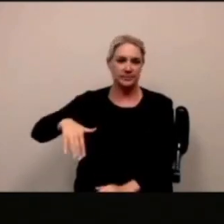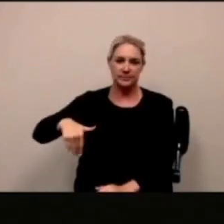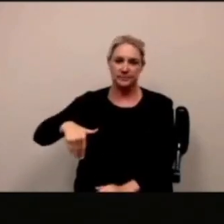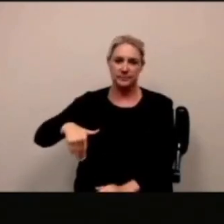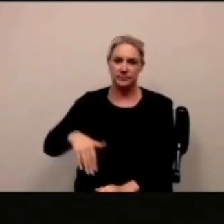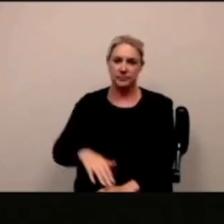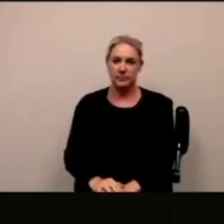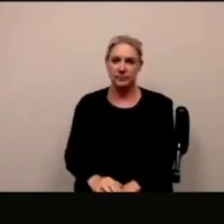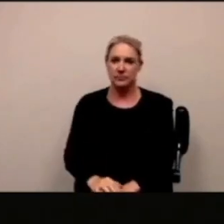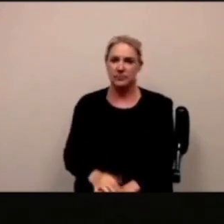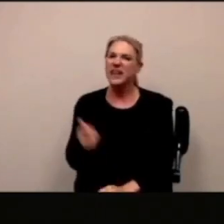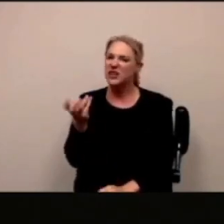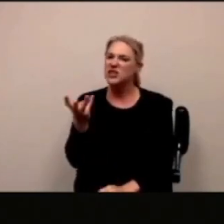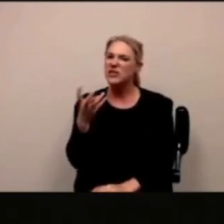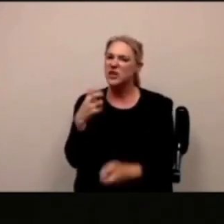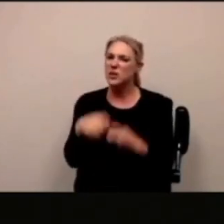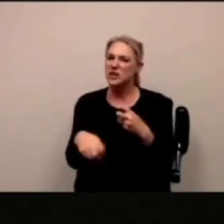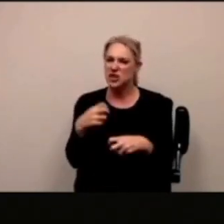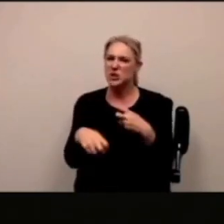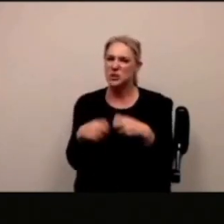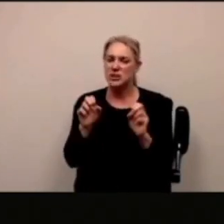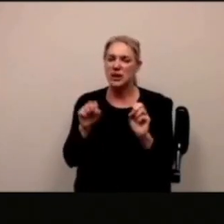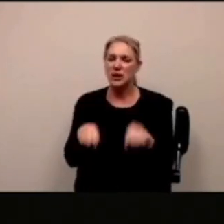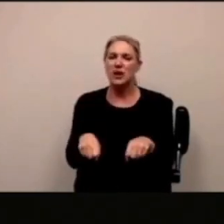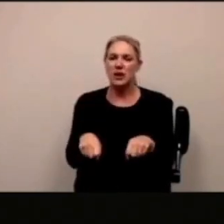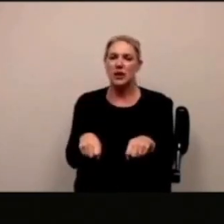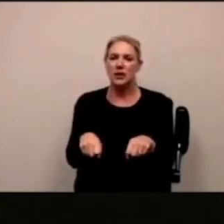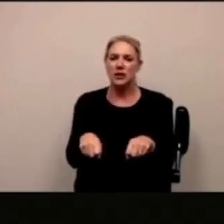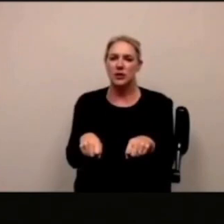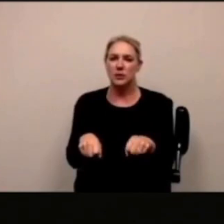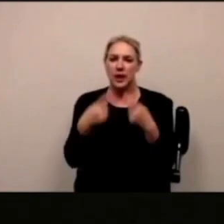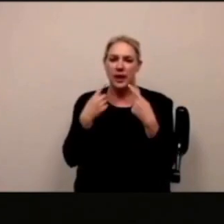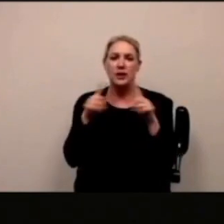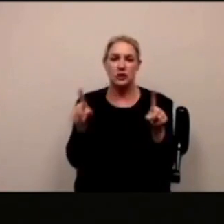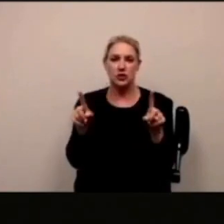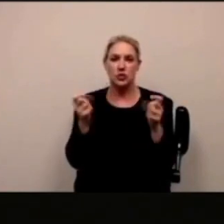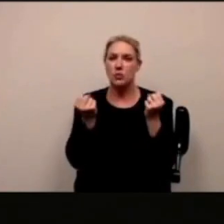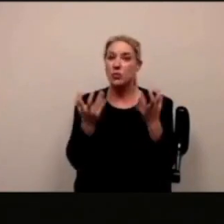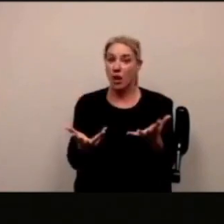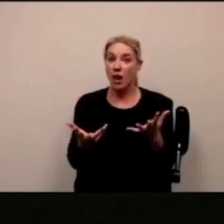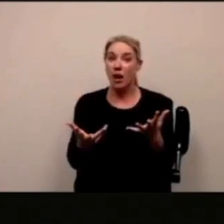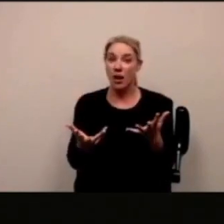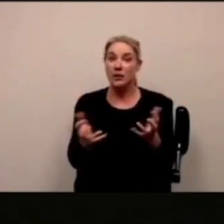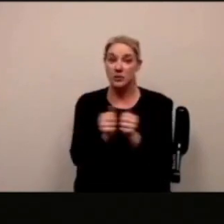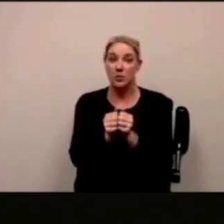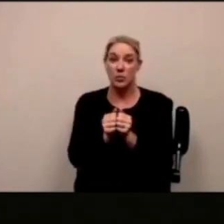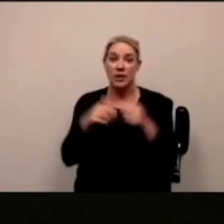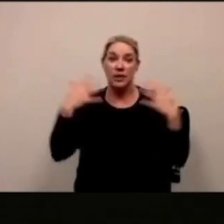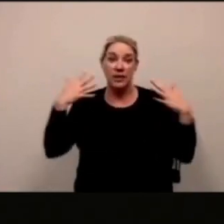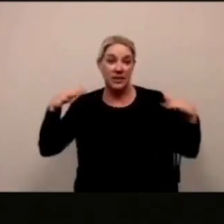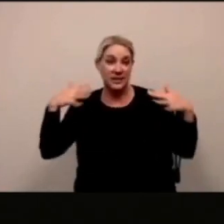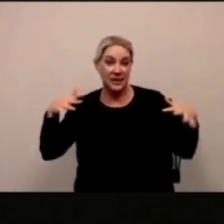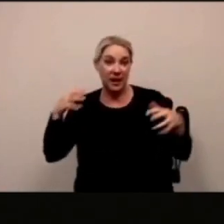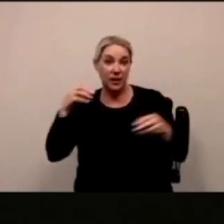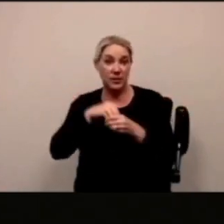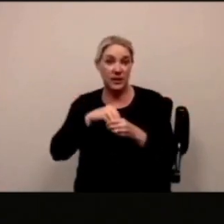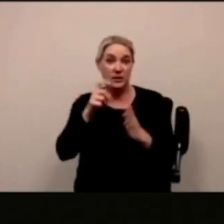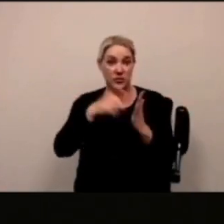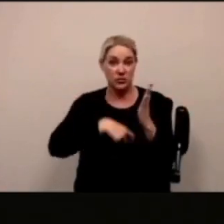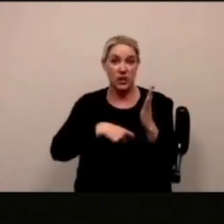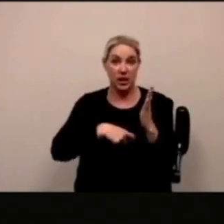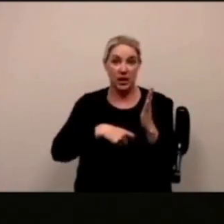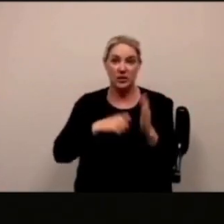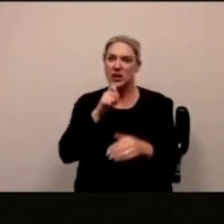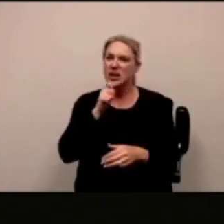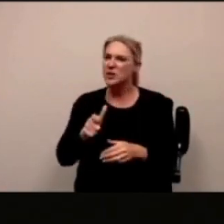ma non l'ho portato lo scratch 3 non c'è nello scratch 3 ho vari temi uno potrebbe fare